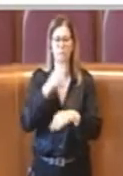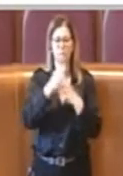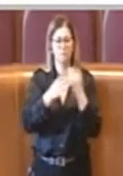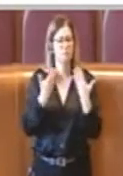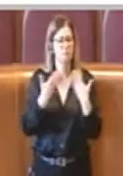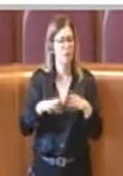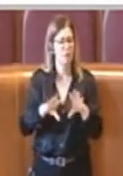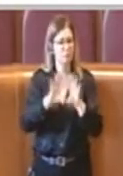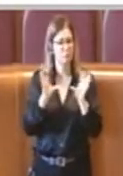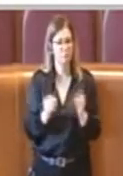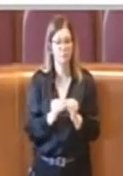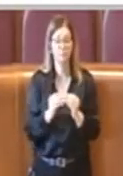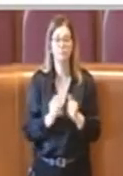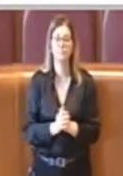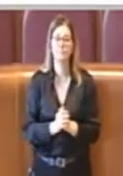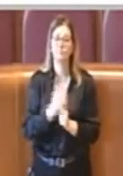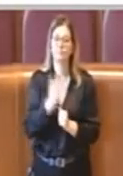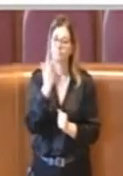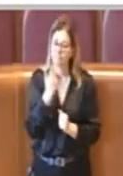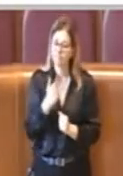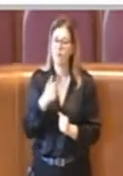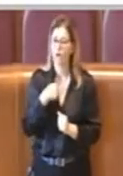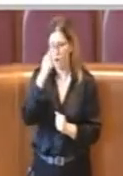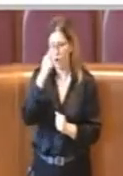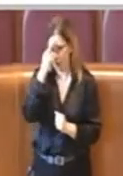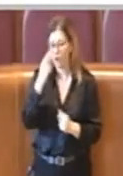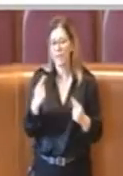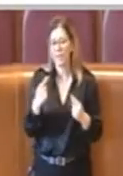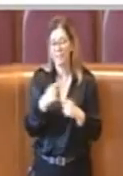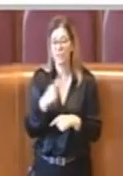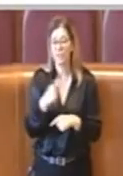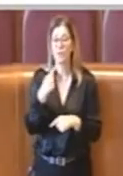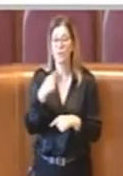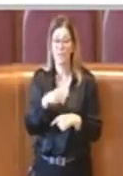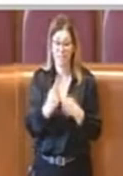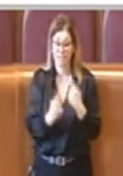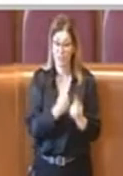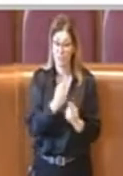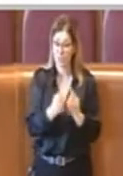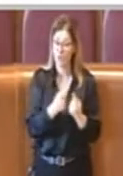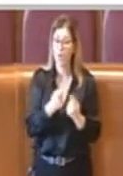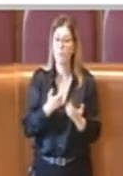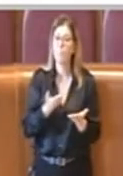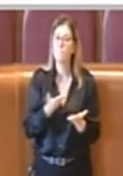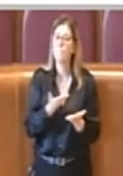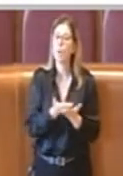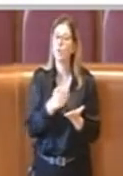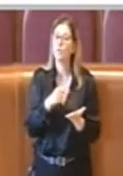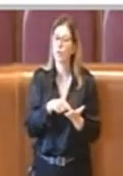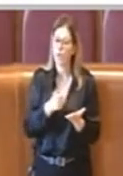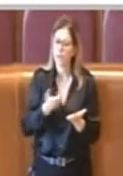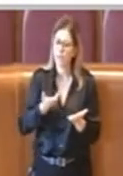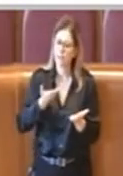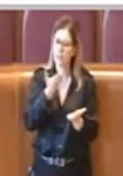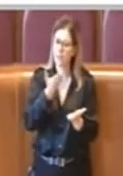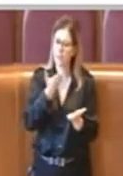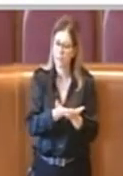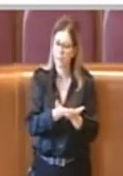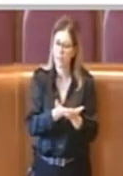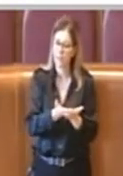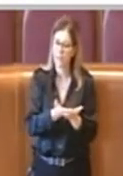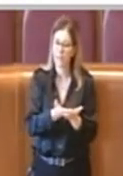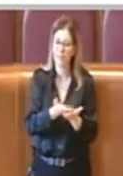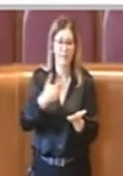Ricorderò invece anche per la corretta lettura dei fatti che la mozione era stata presentata come un